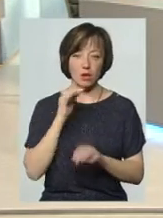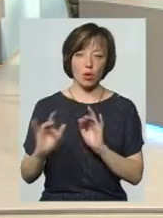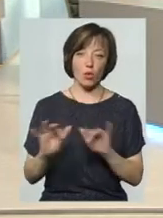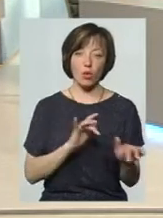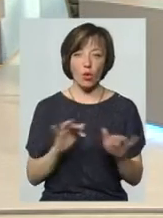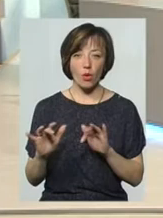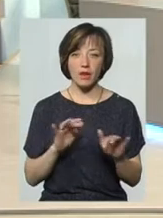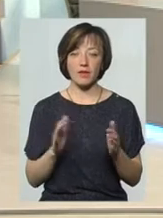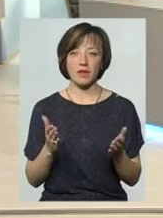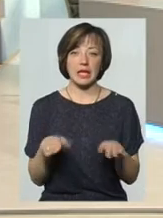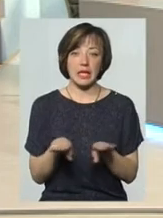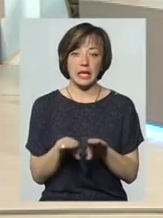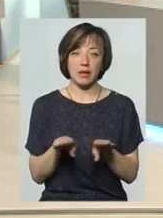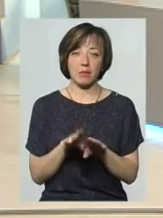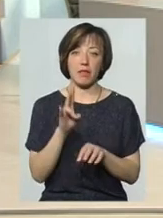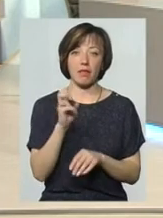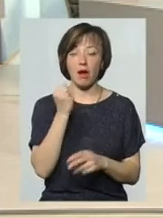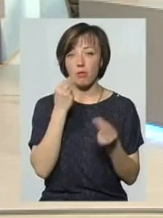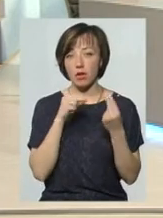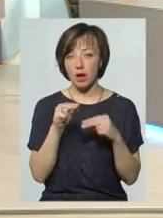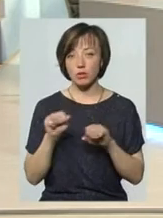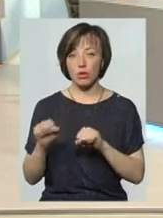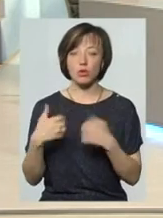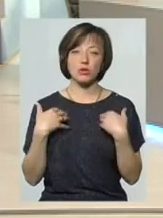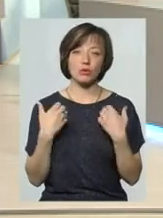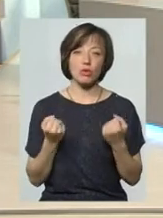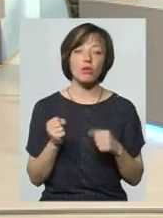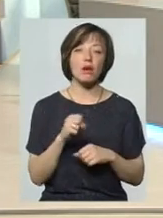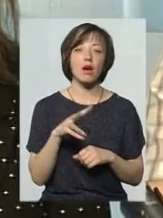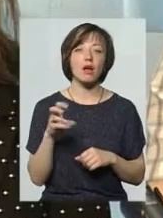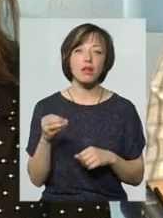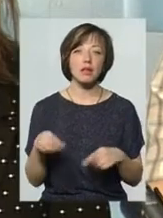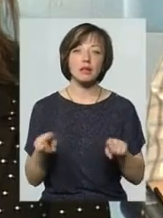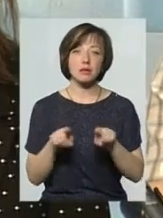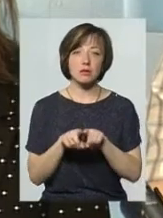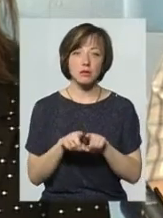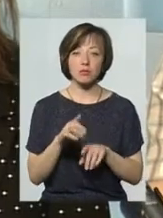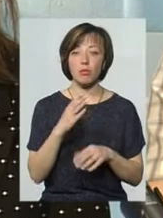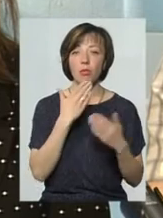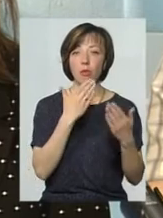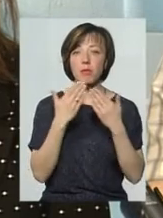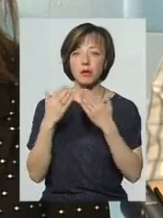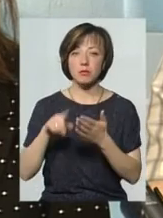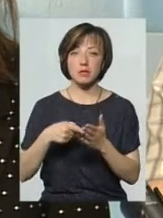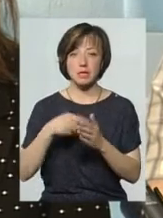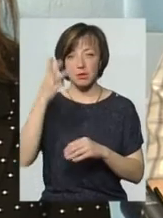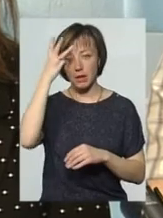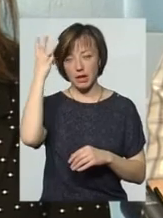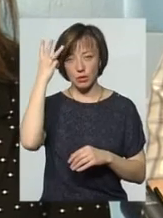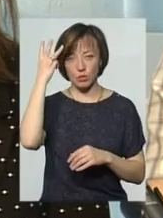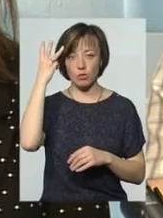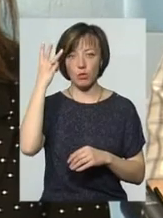нібито на покращення охорони здоров'я, але тим не менше по соцопитуванню і в місті Хмельницькому